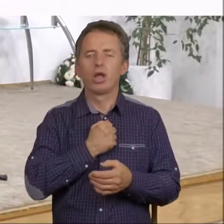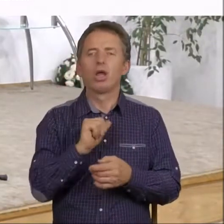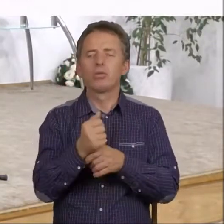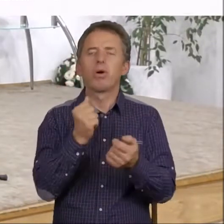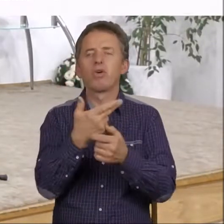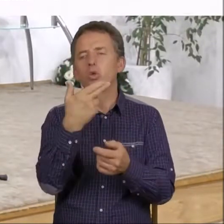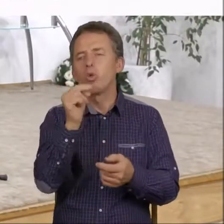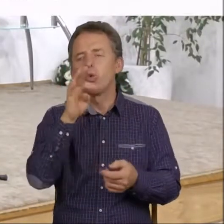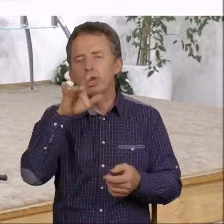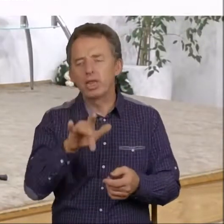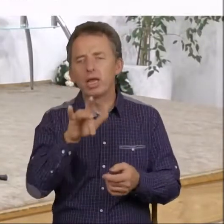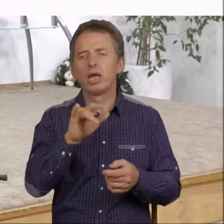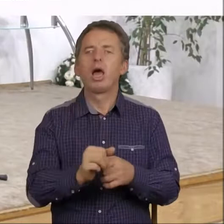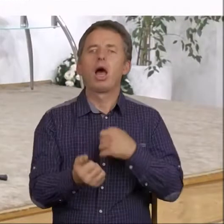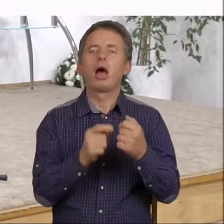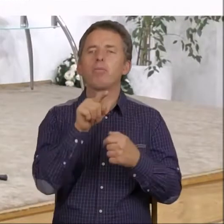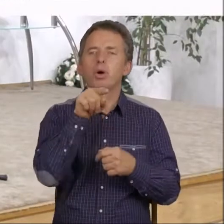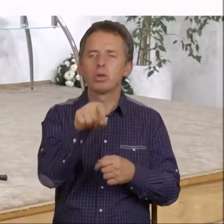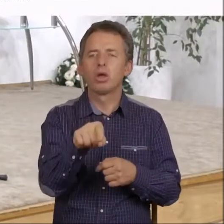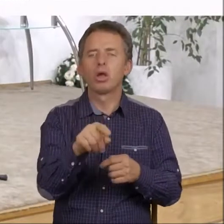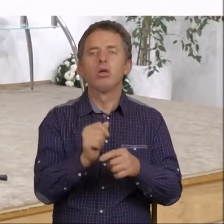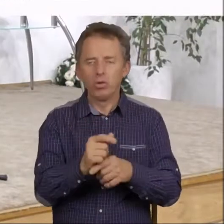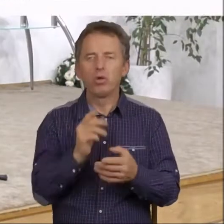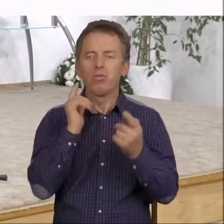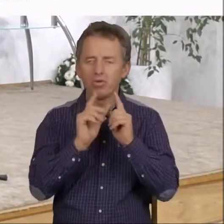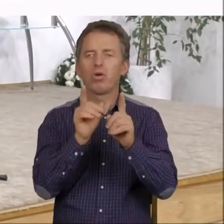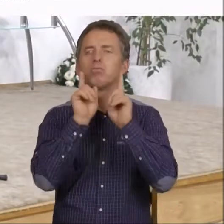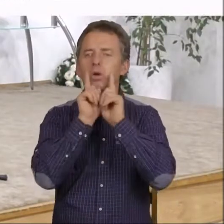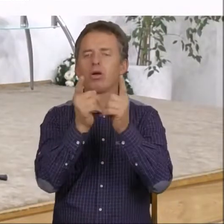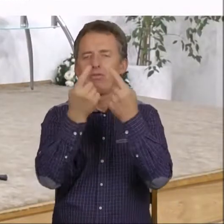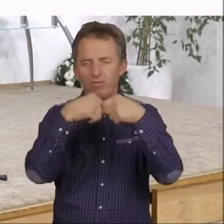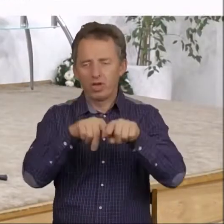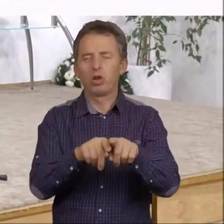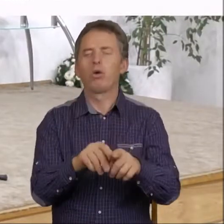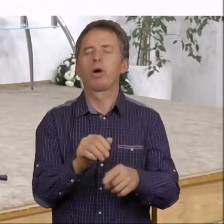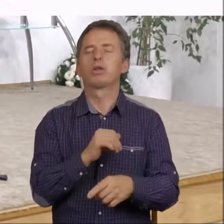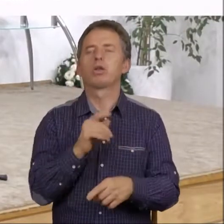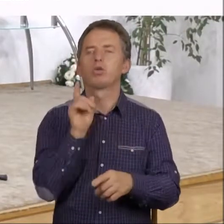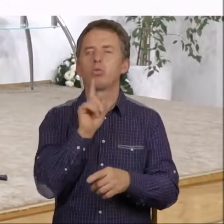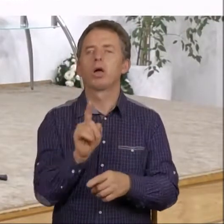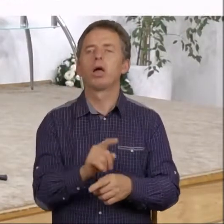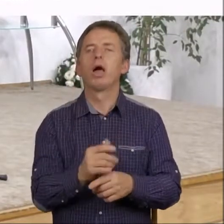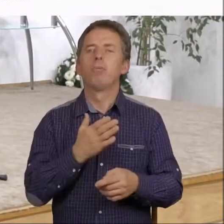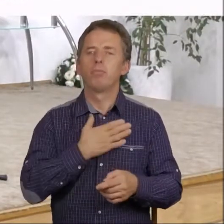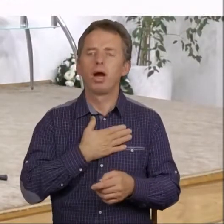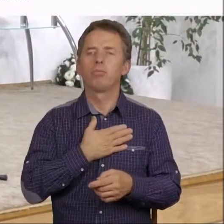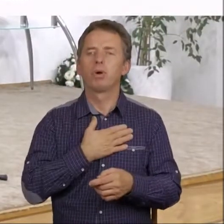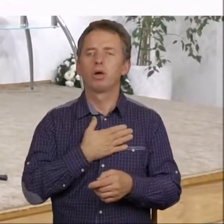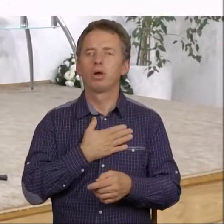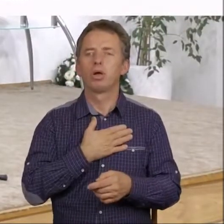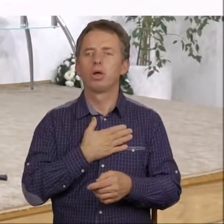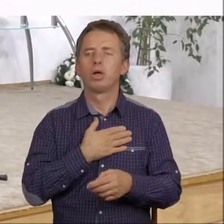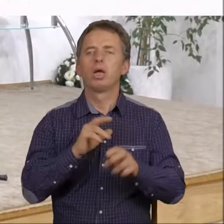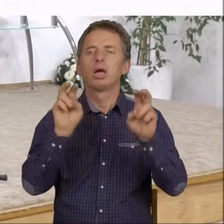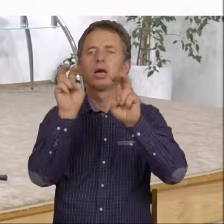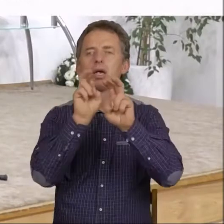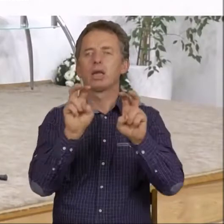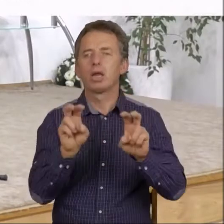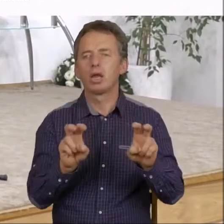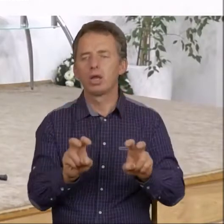zmierzające do tego, aby to rozłożyć zupełnie. Mamy, proszę Państwa, kryzys w